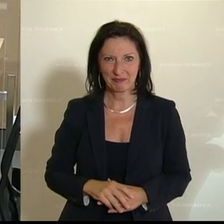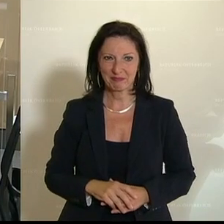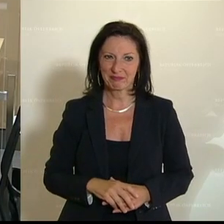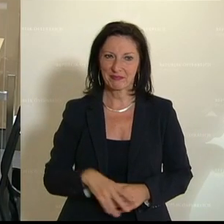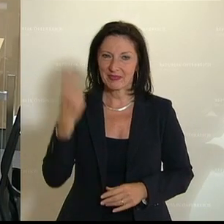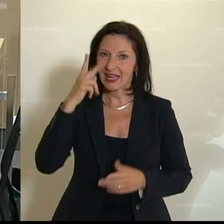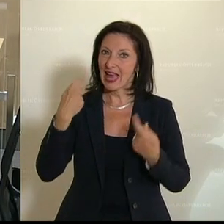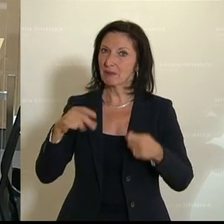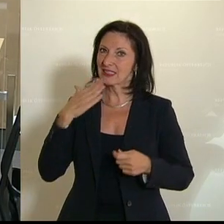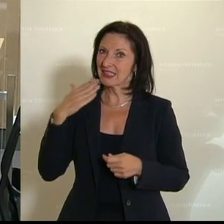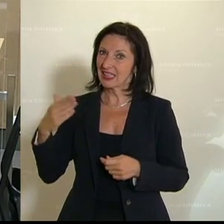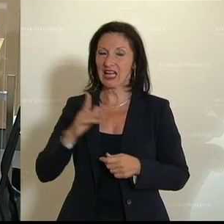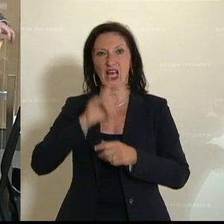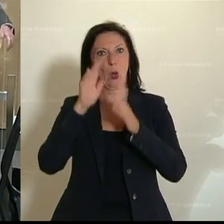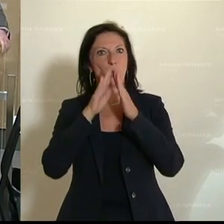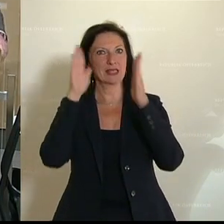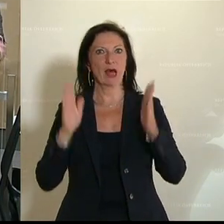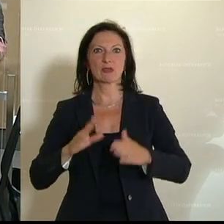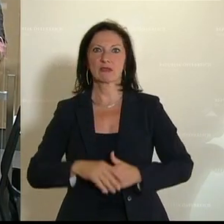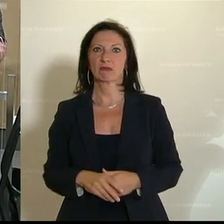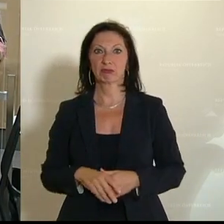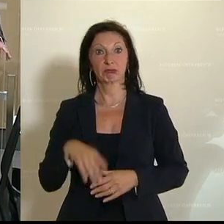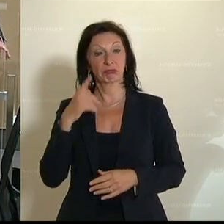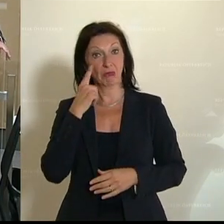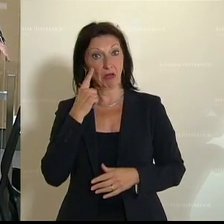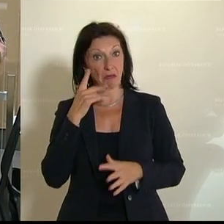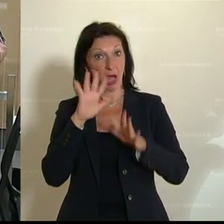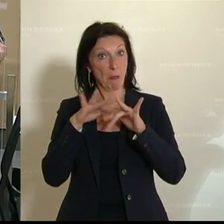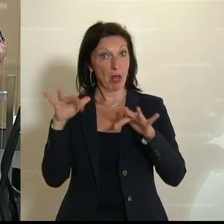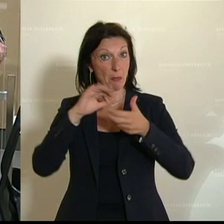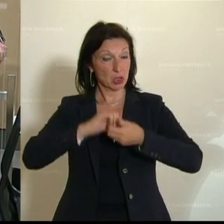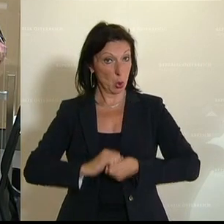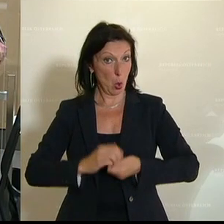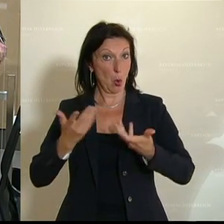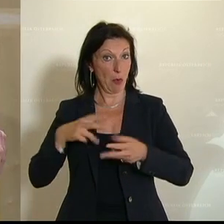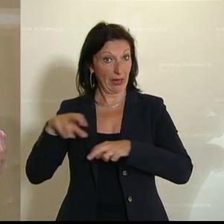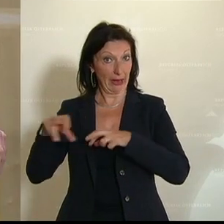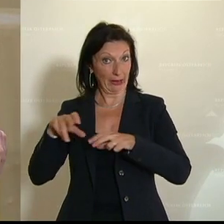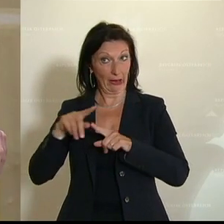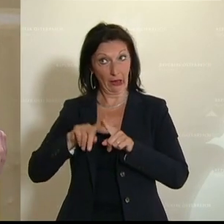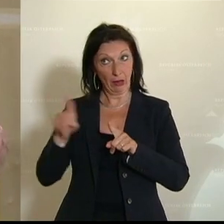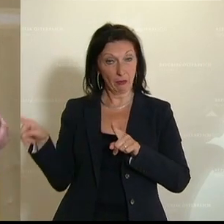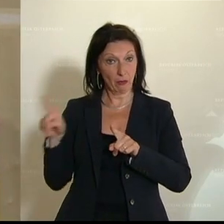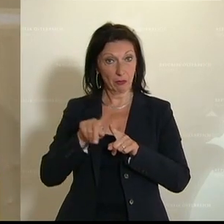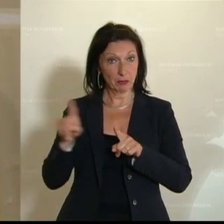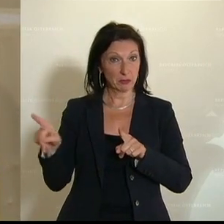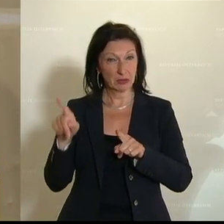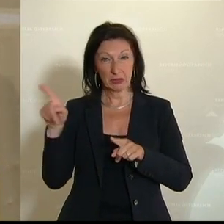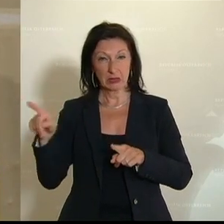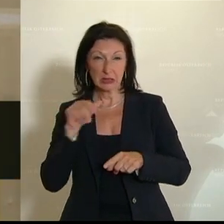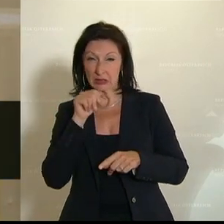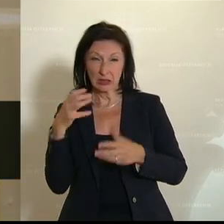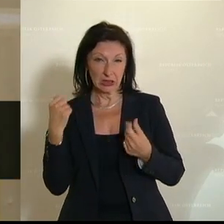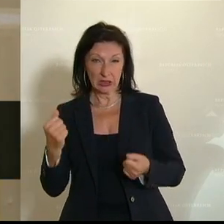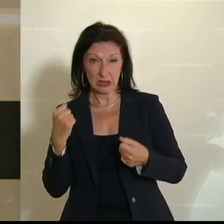Danke, Herr Präsident, hohes Haus. Offensichtlich sind die Parlamentsklubs der Regierungsfraktionen nicht wirklich überzeugt von der